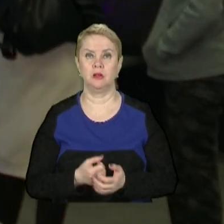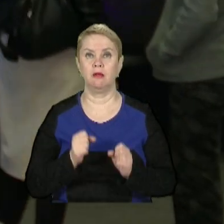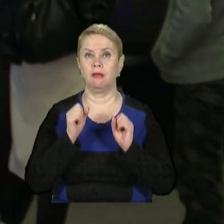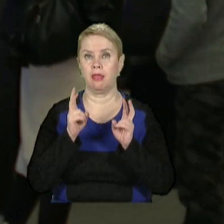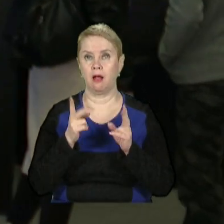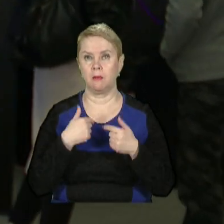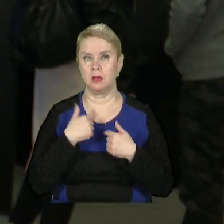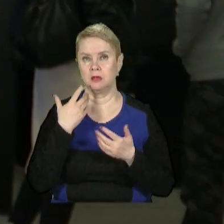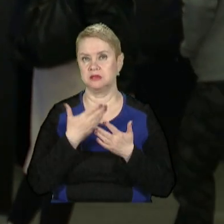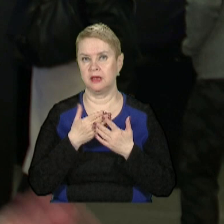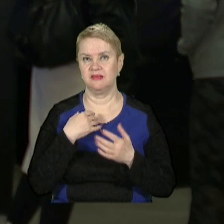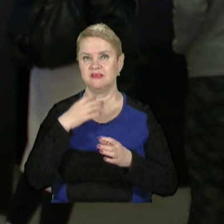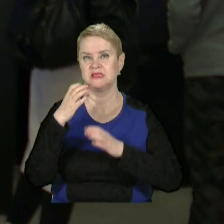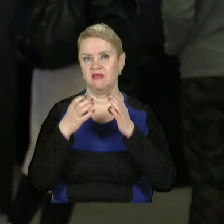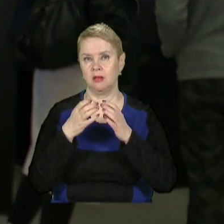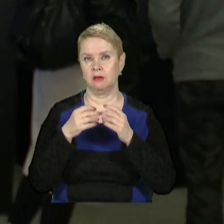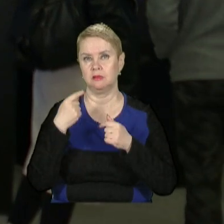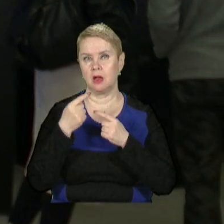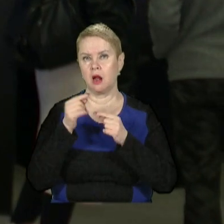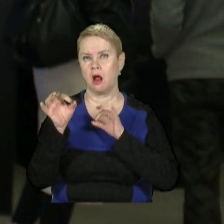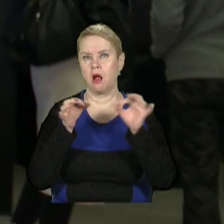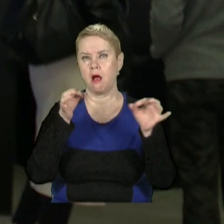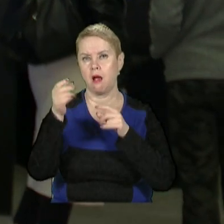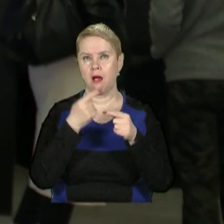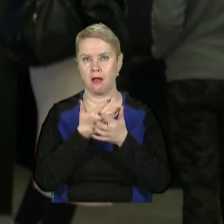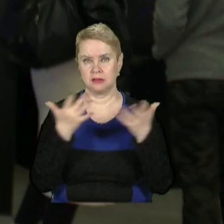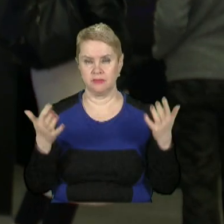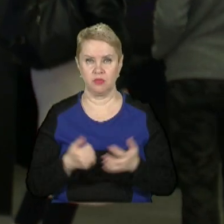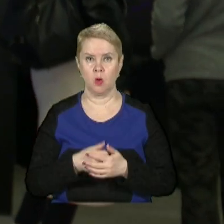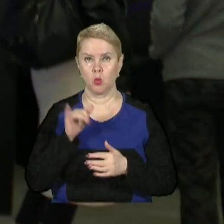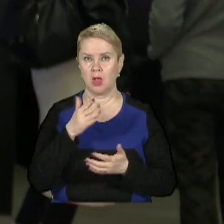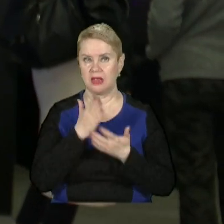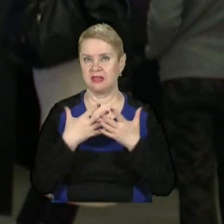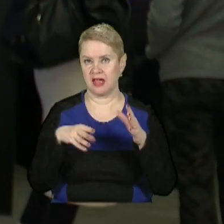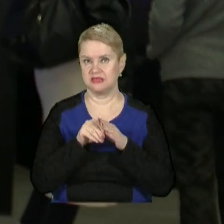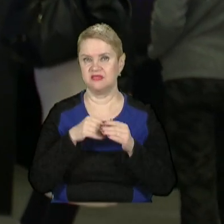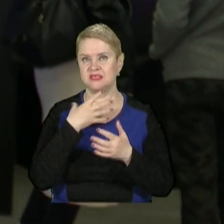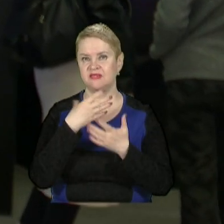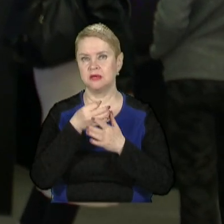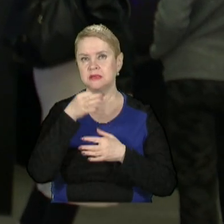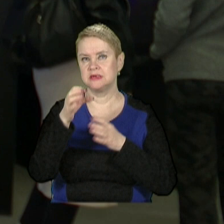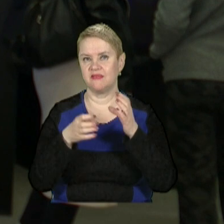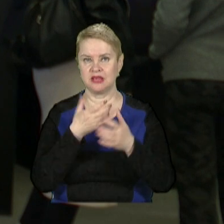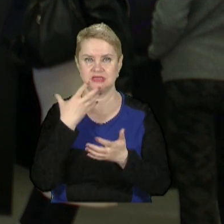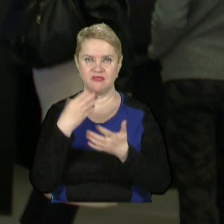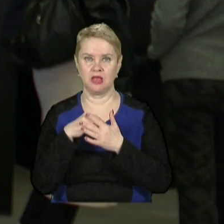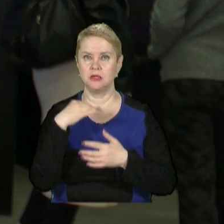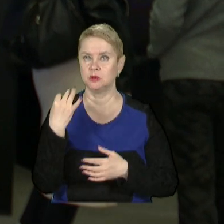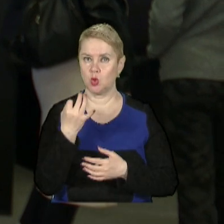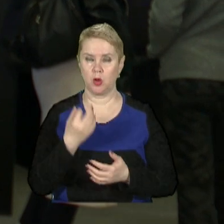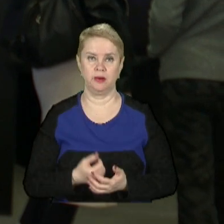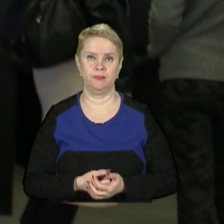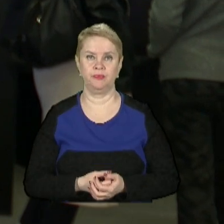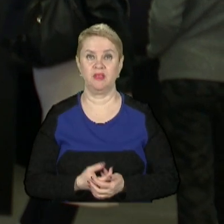одне, ми знаємо, у нас є всесвіт Марвел, Одісі і інших фільмів. У нього є також свій всесвіт, свої історії,